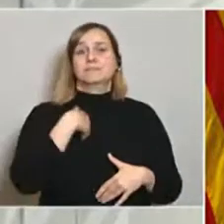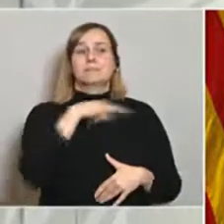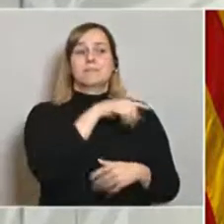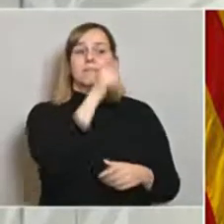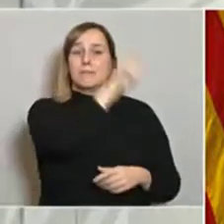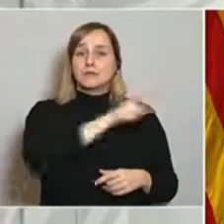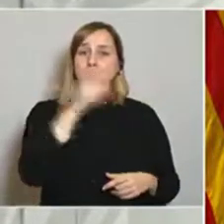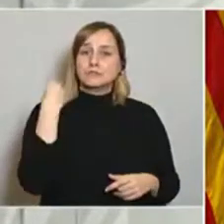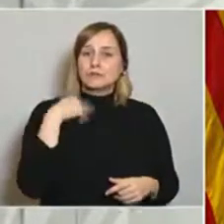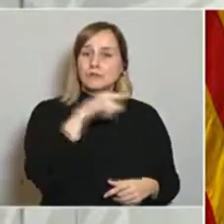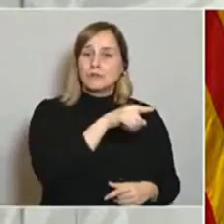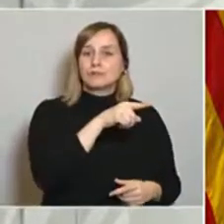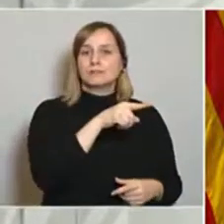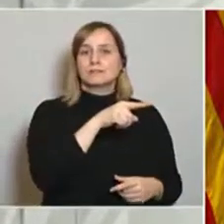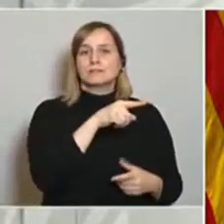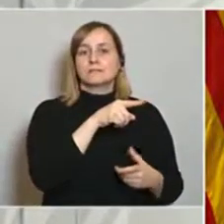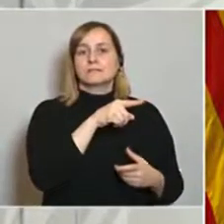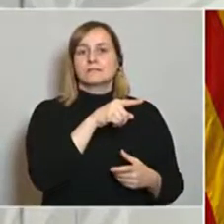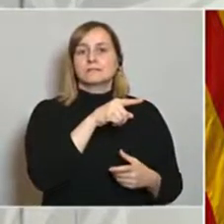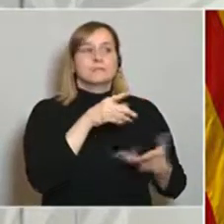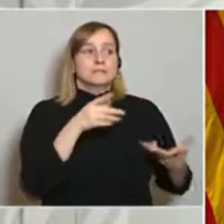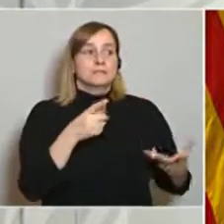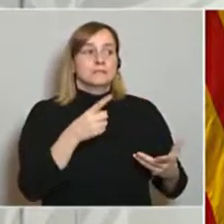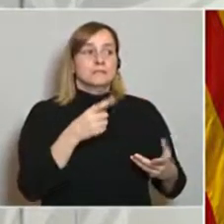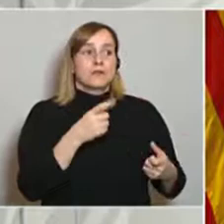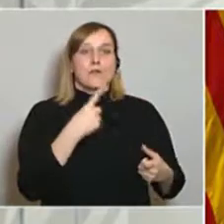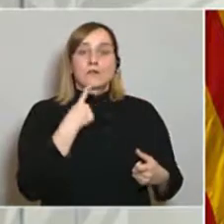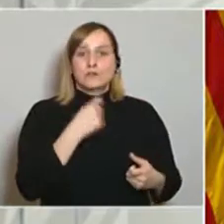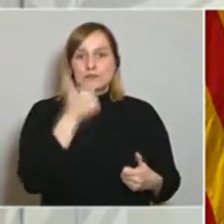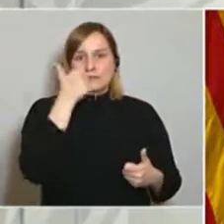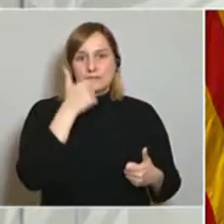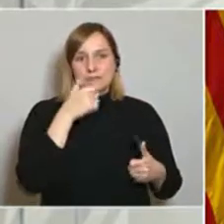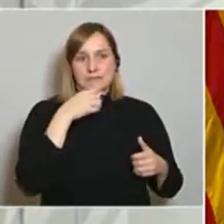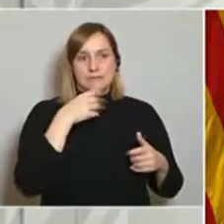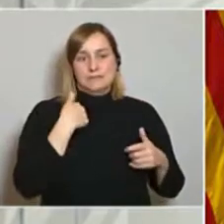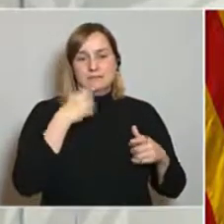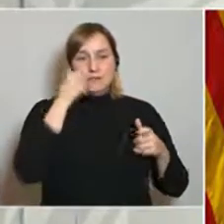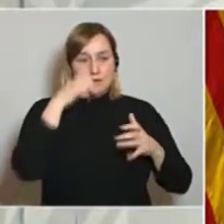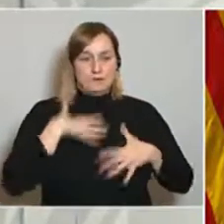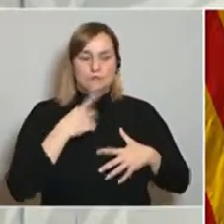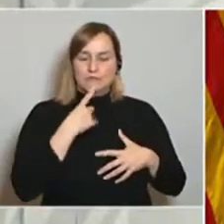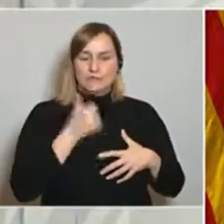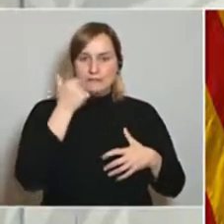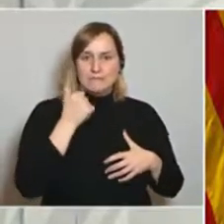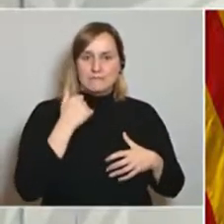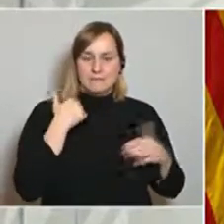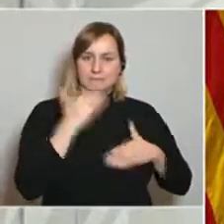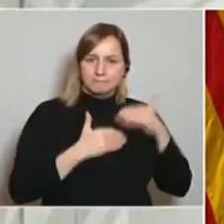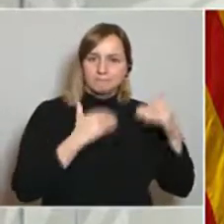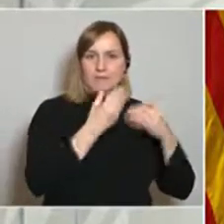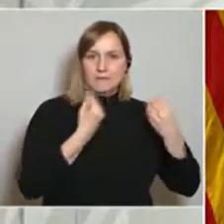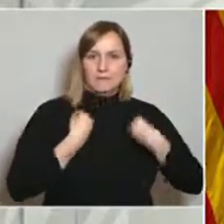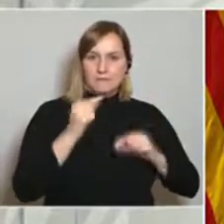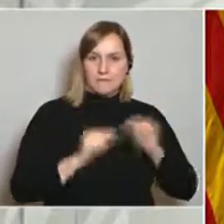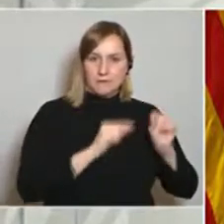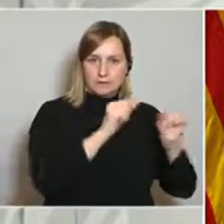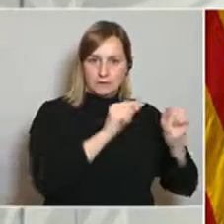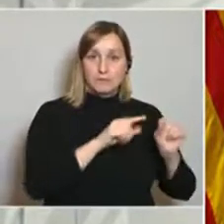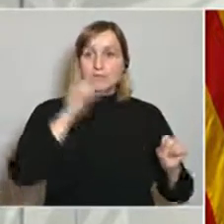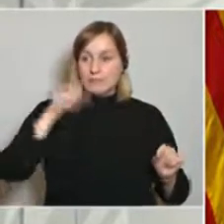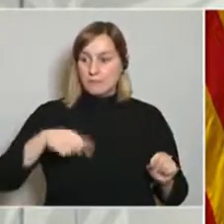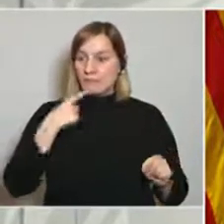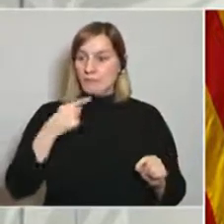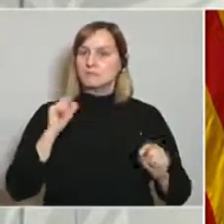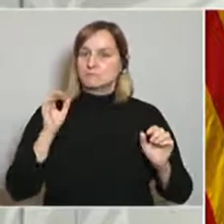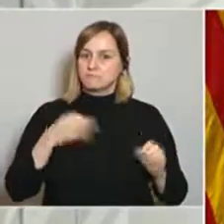els costa més reaccionar en aquest virus. Tot i així, també hem de dir que hi ha persones grans